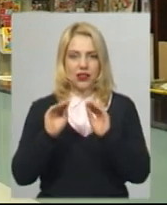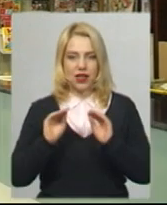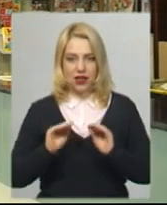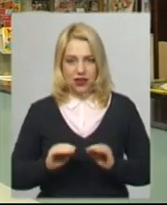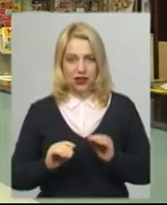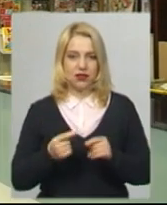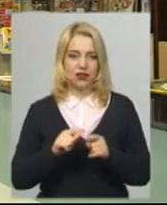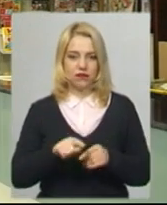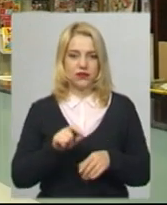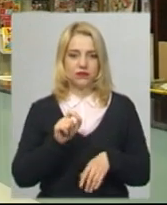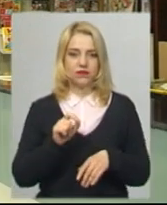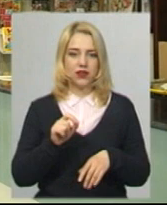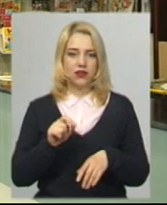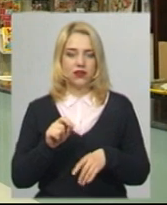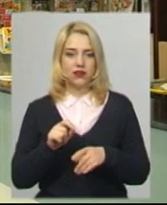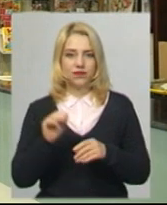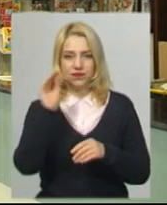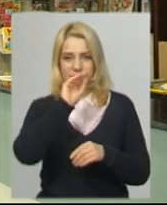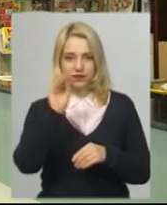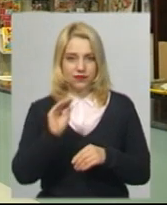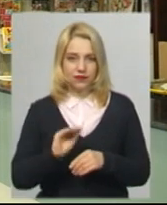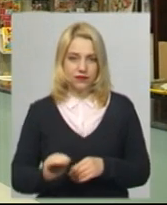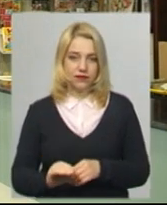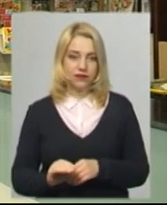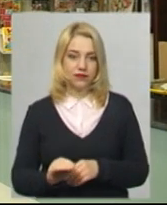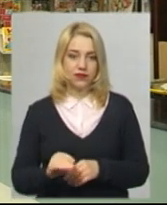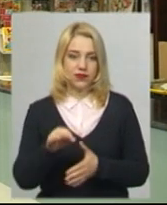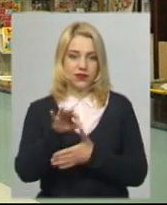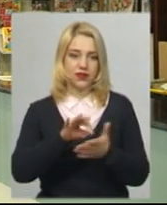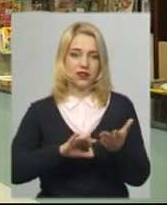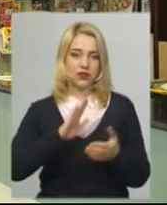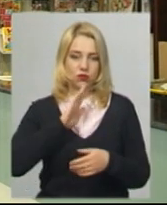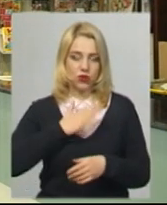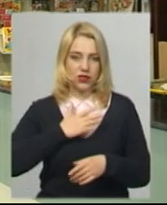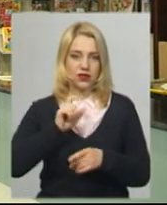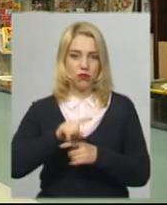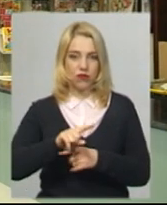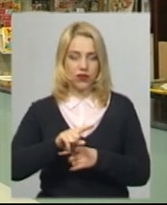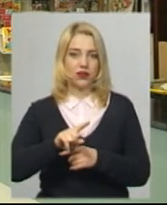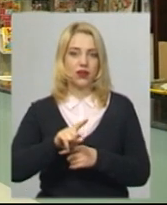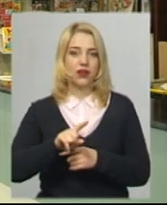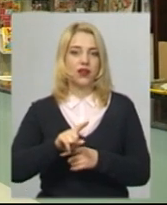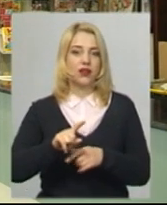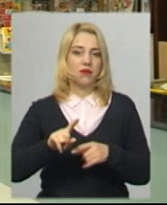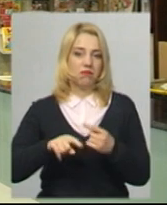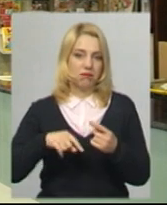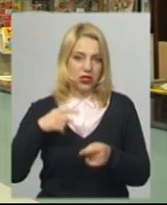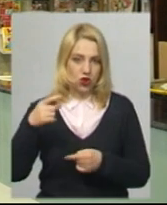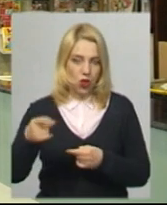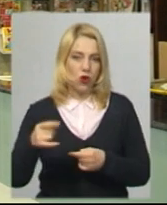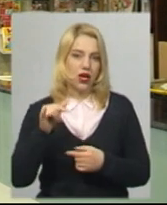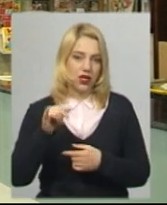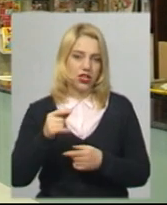ячеїк. Зразу моє замовлення пішло. Через два дні до мене